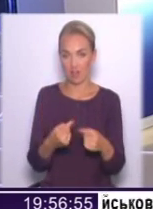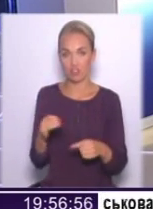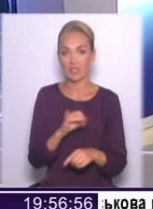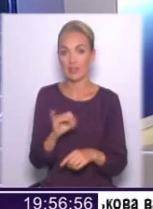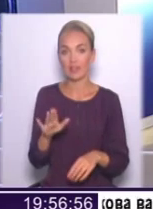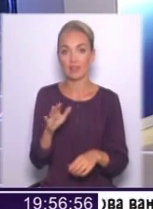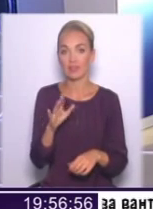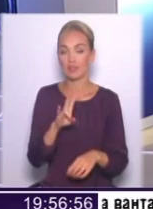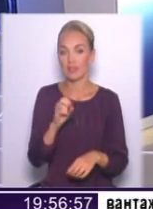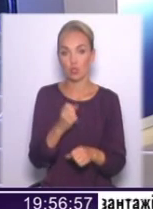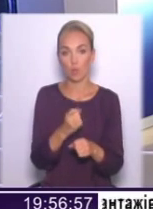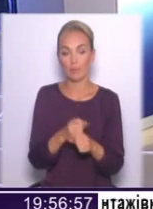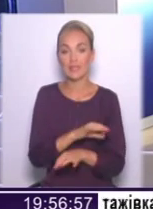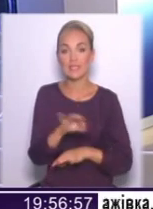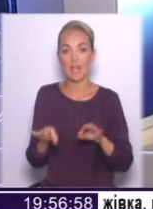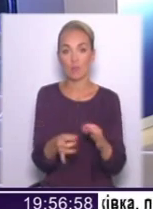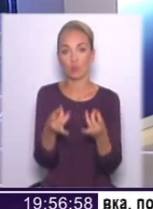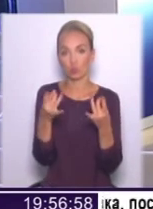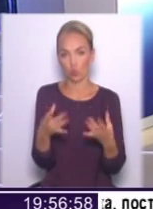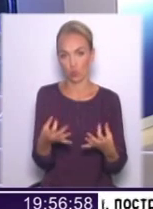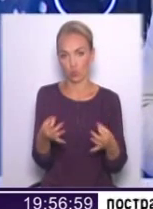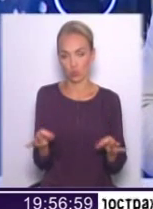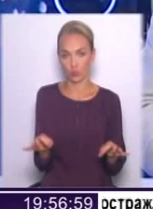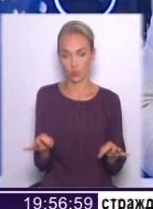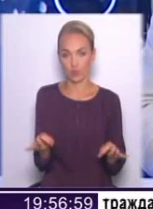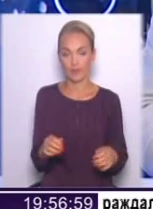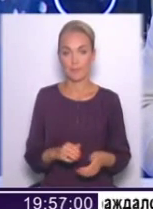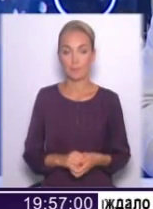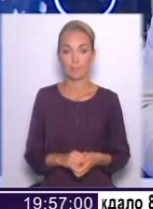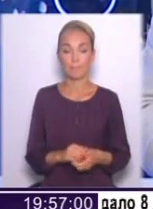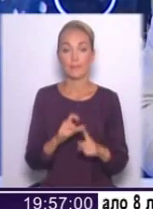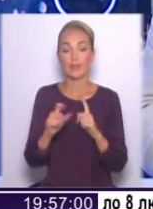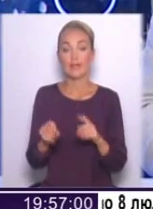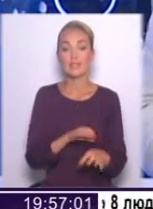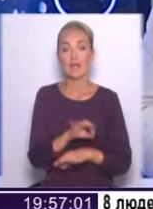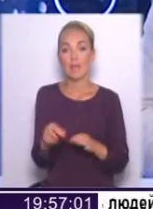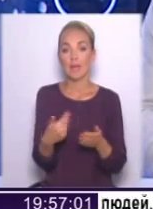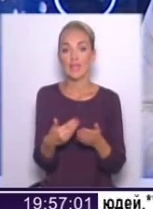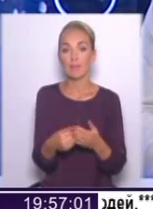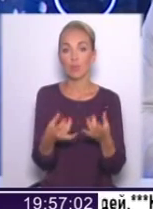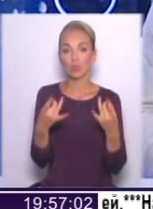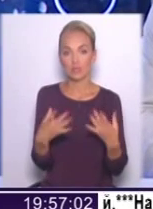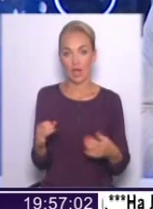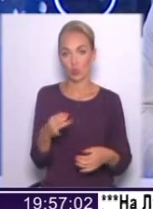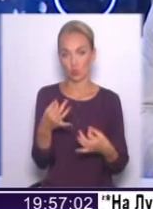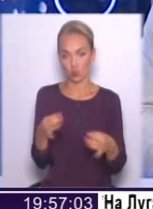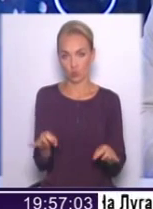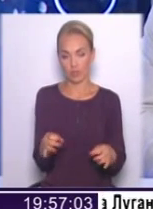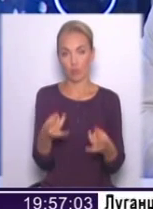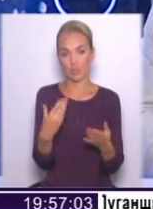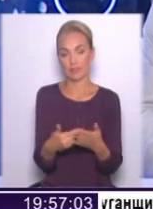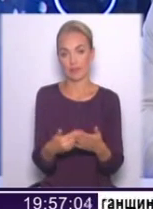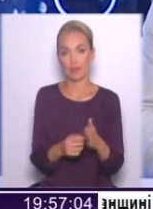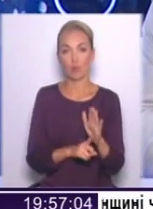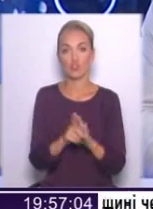зробити цю схему простою і доступною? Ну, схема, в принципі, ніби проста і доступна, але от я вам скажу, от от простий приклад, там початок літа,